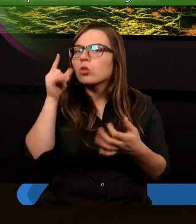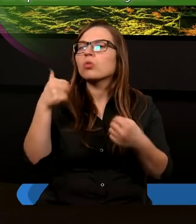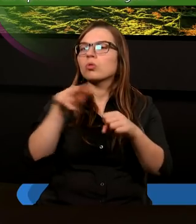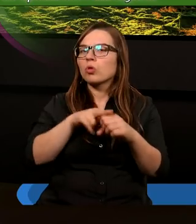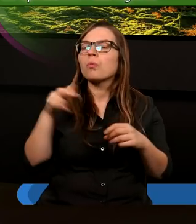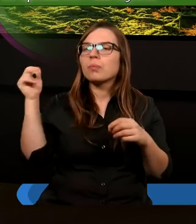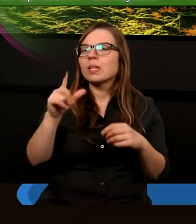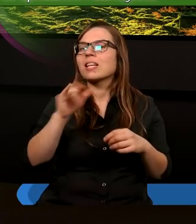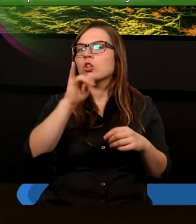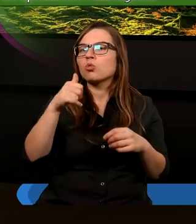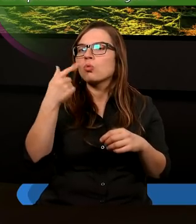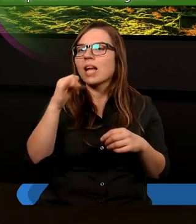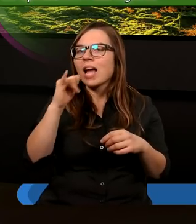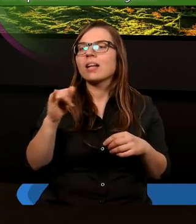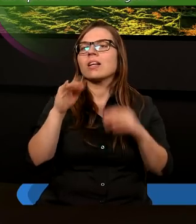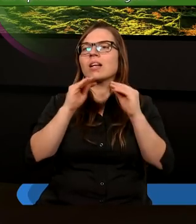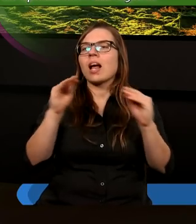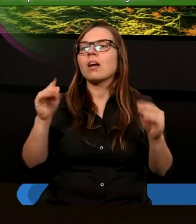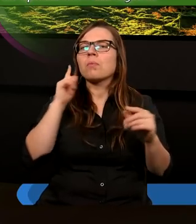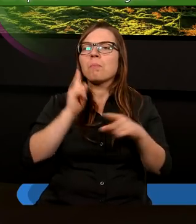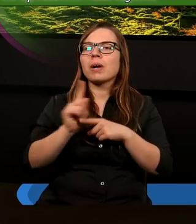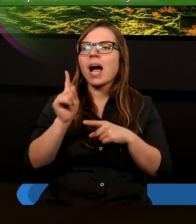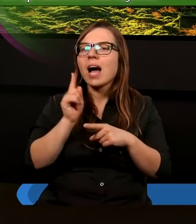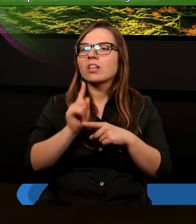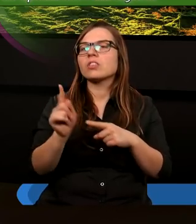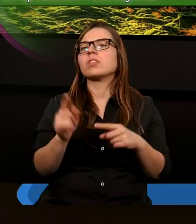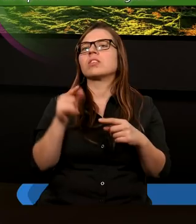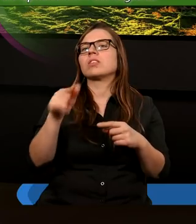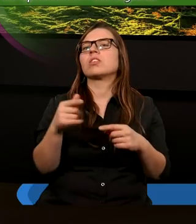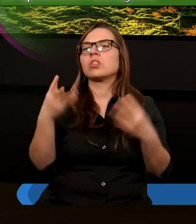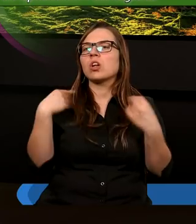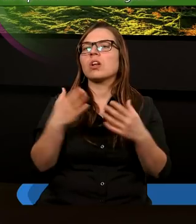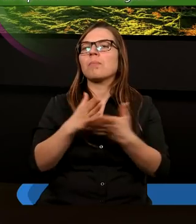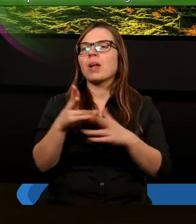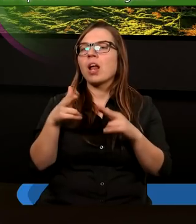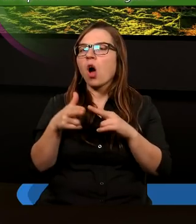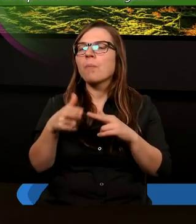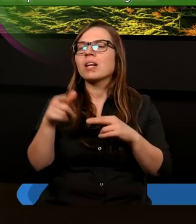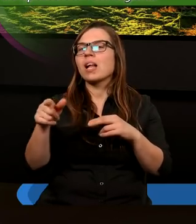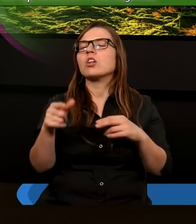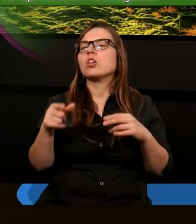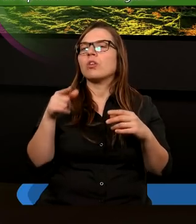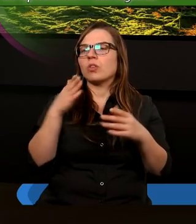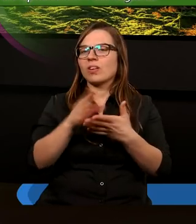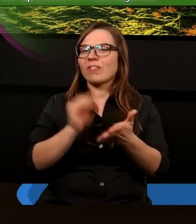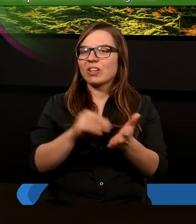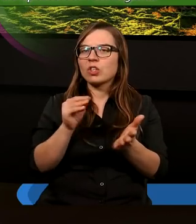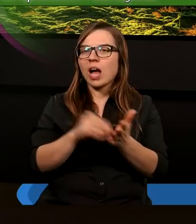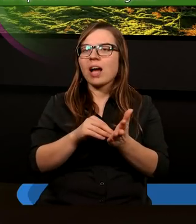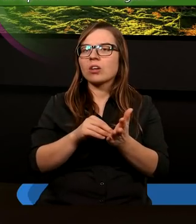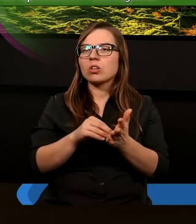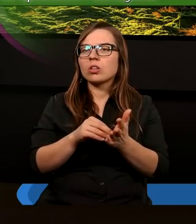którzy przybyli z Judei, nauczali braci, jeśli nie zostaliście obrzezani według zwyczaju